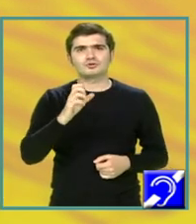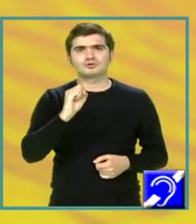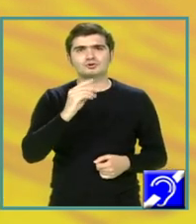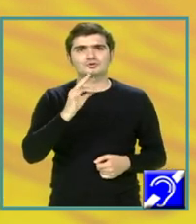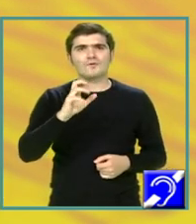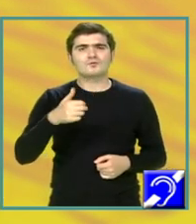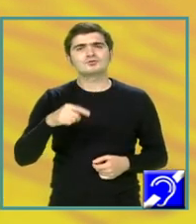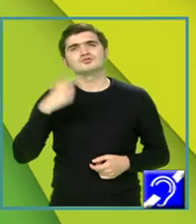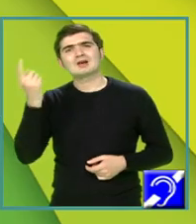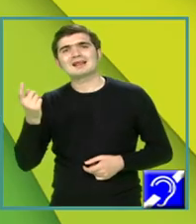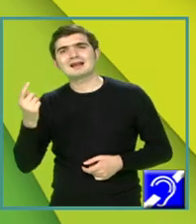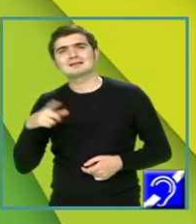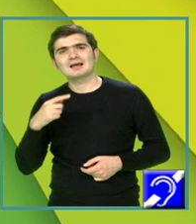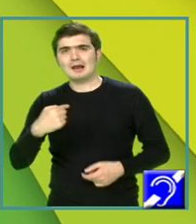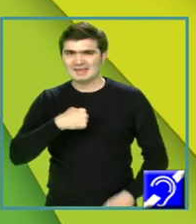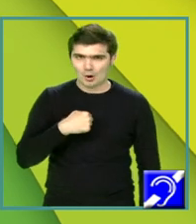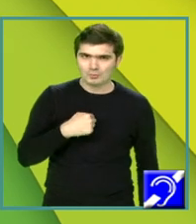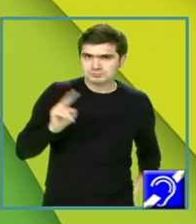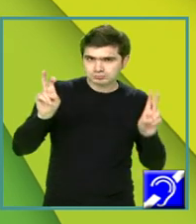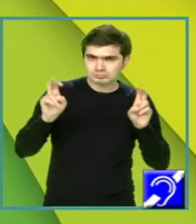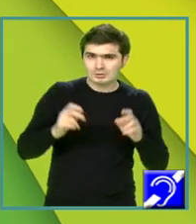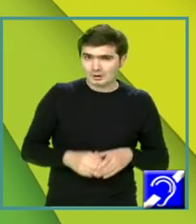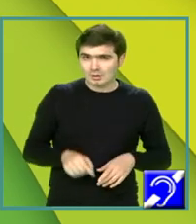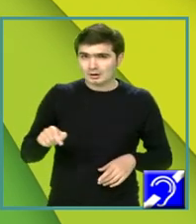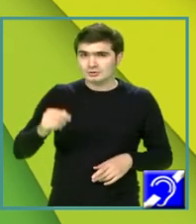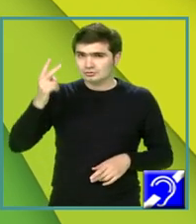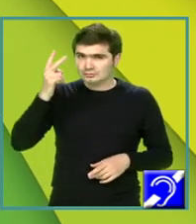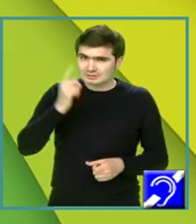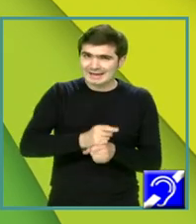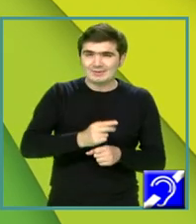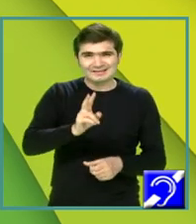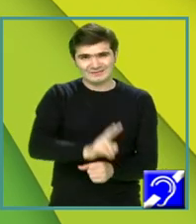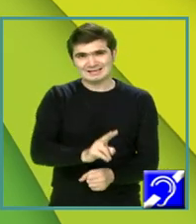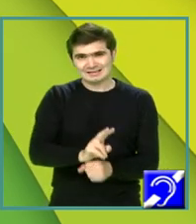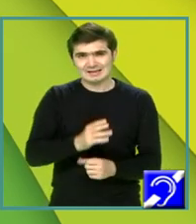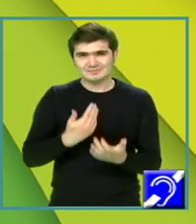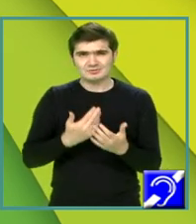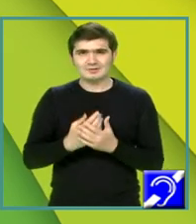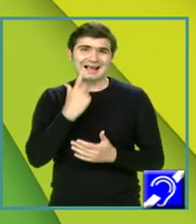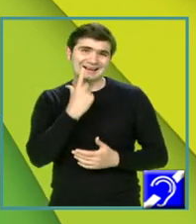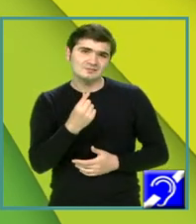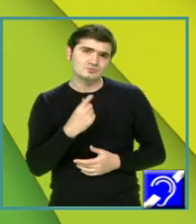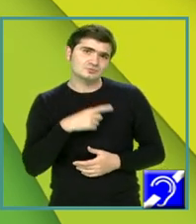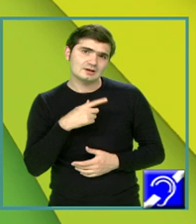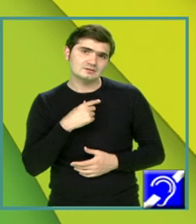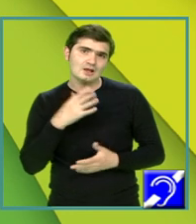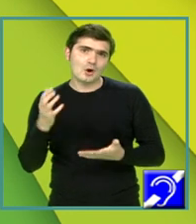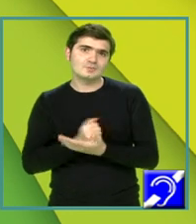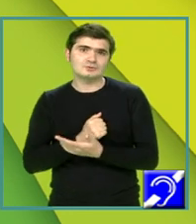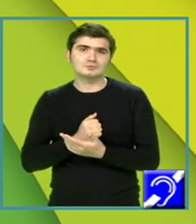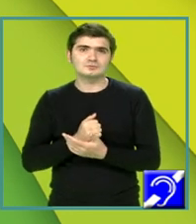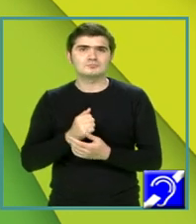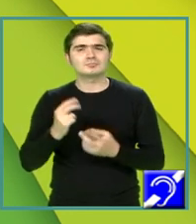iar celălalt invitat eram eu. Aici trebuie să fiți atenți, pentru că răspunsul este obținut prin